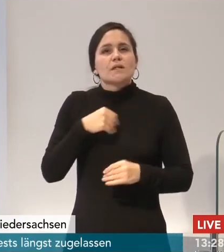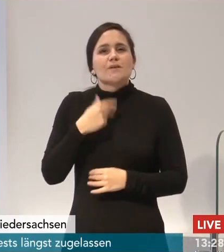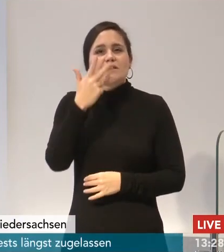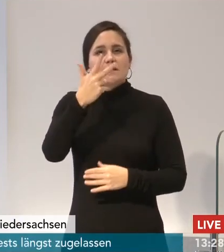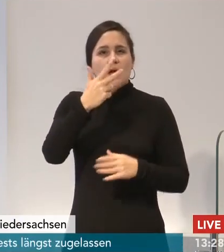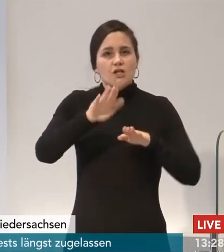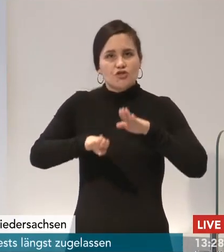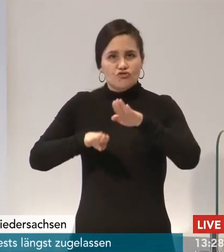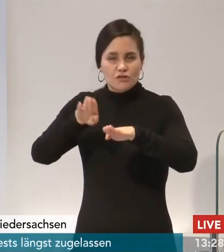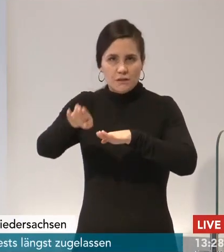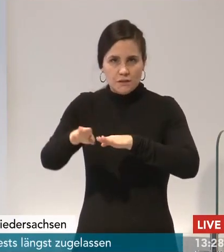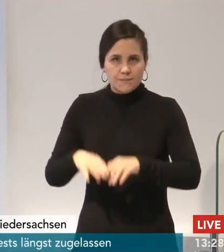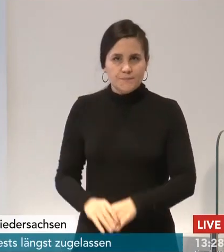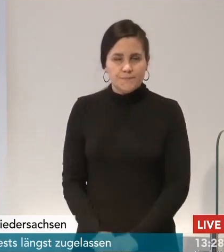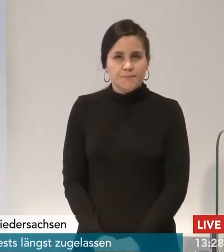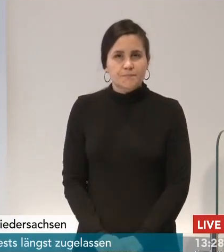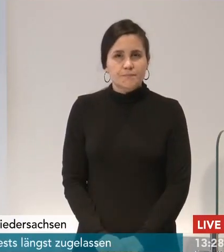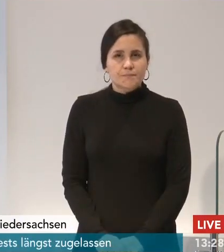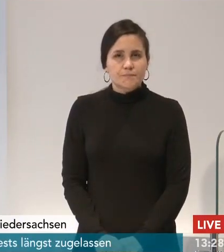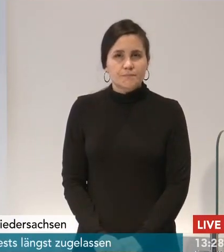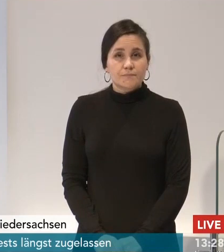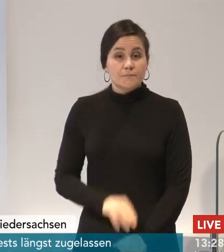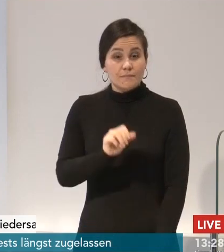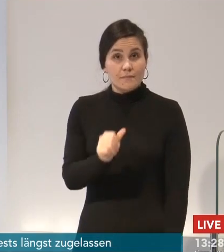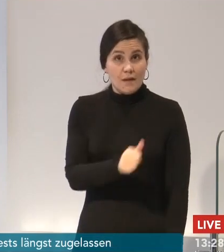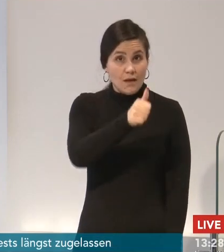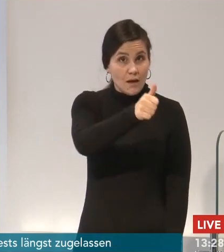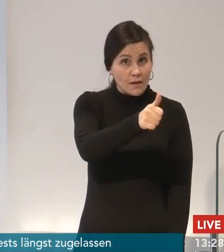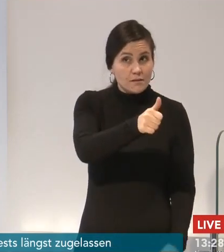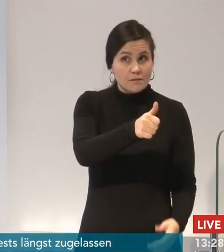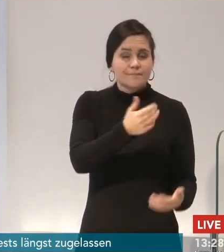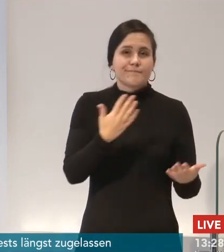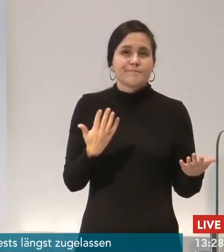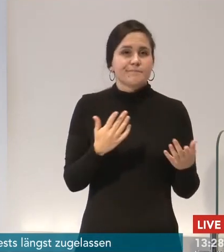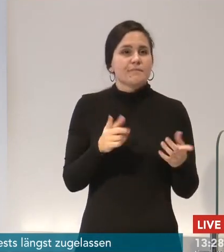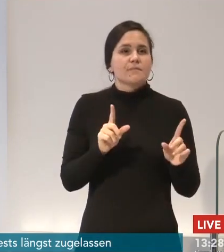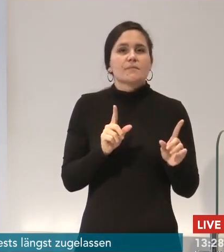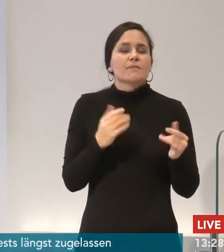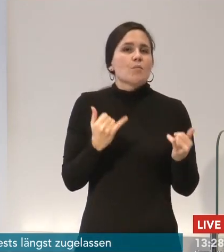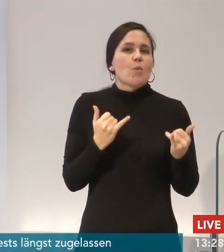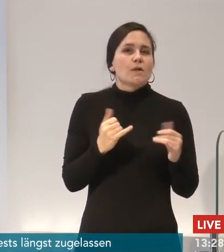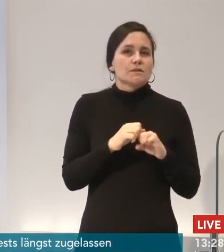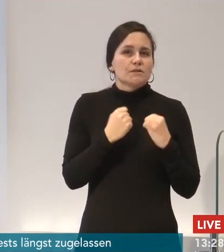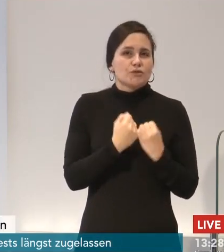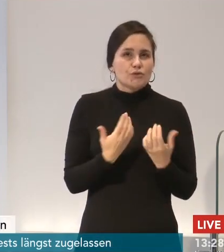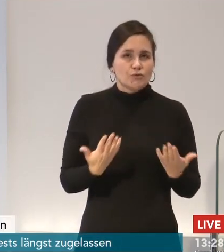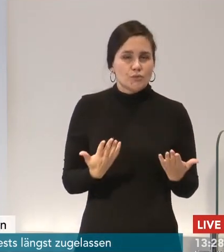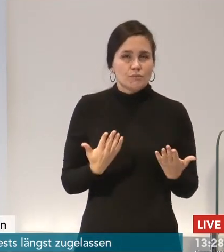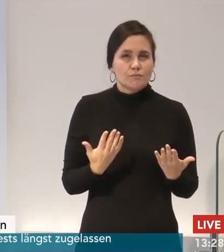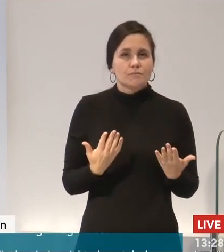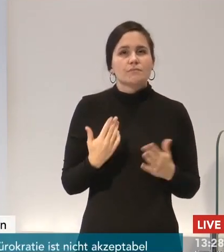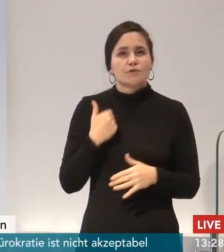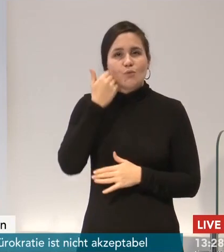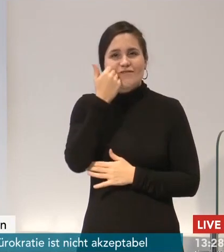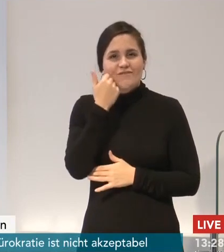Der erste Schritt ist das, was wir jetzt haben im Februar, wo wir heute auch am zweiten, mit dem morgigen Tag dann auch stehen,